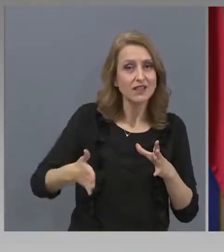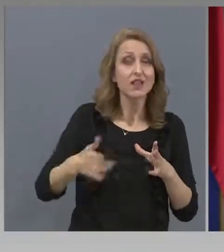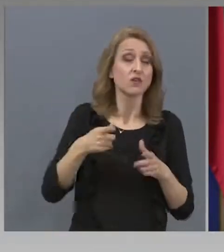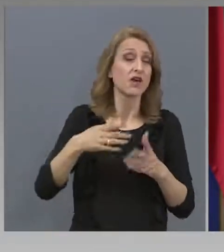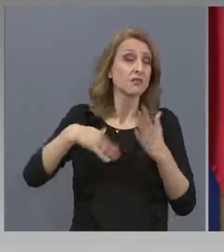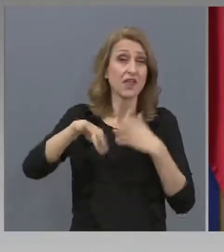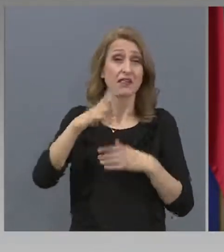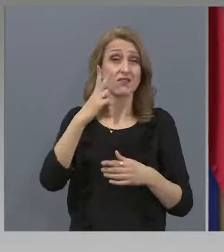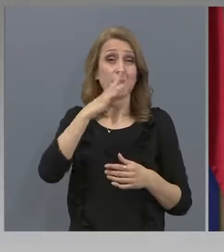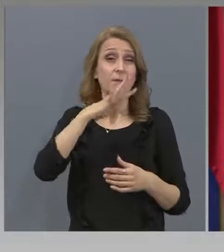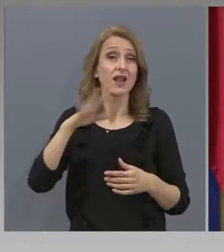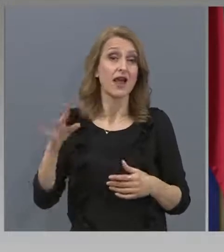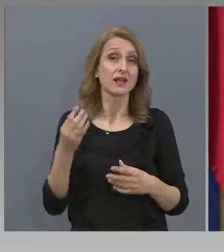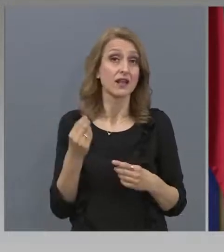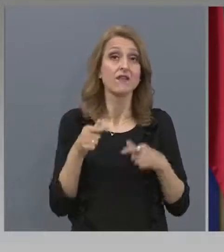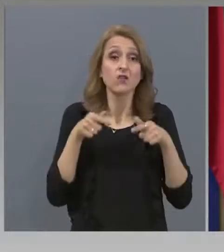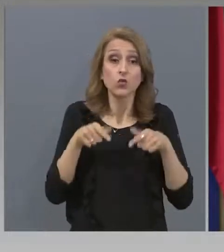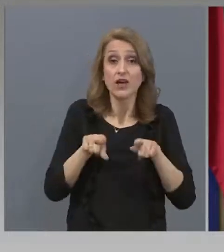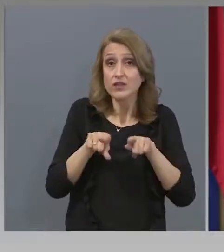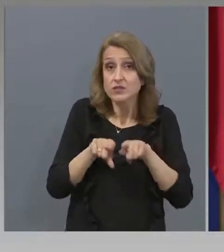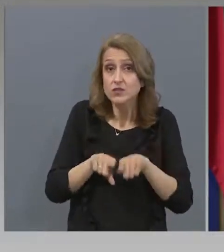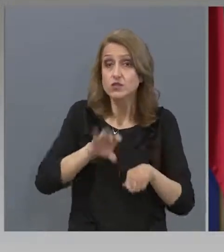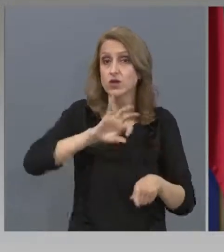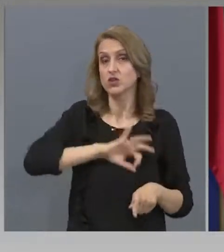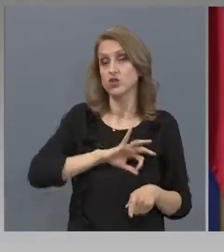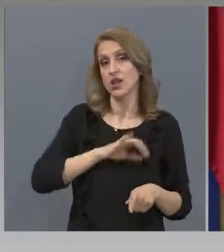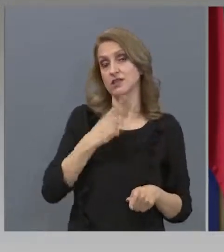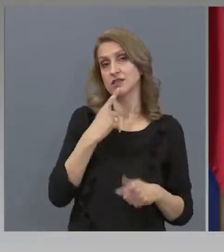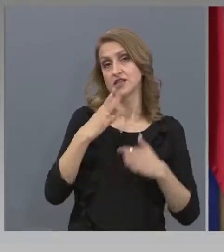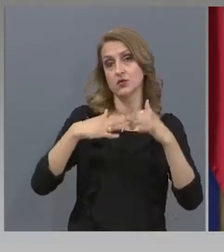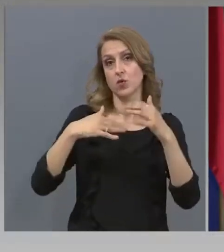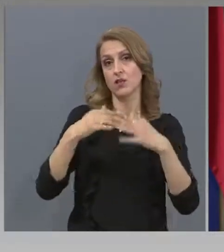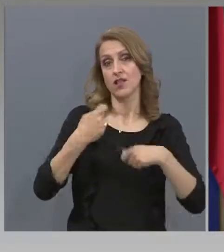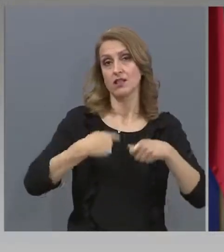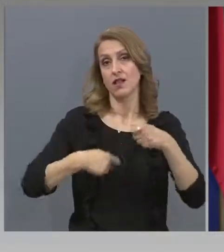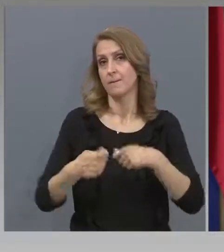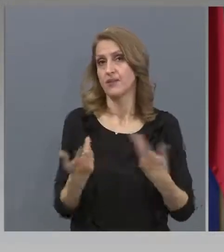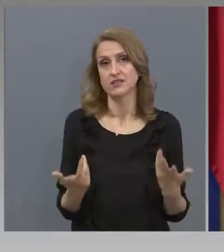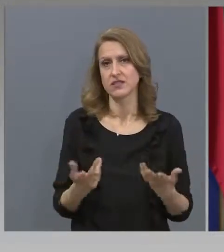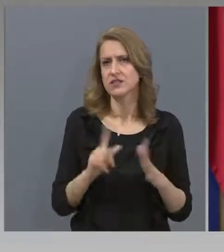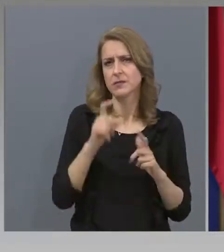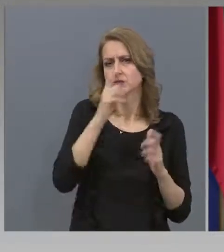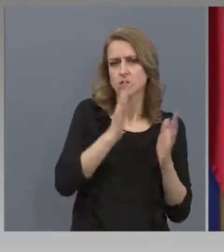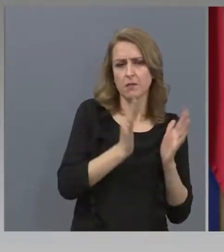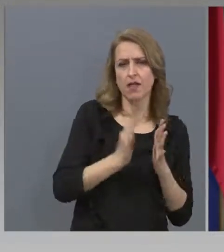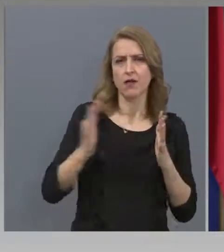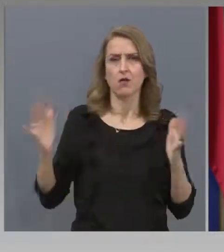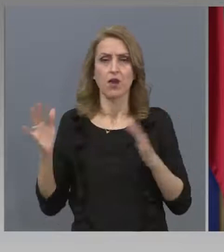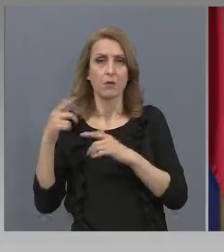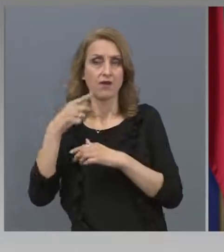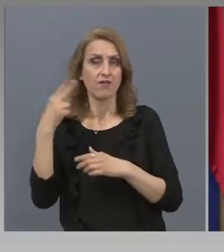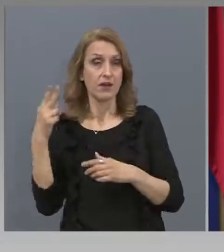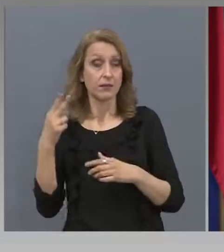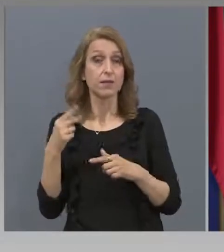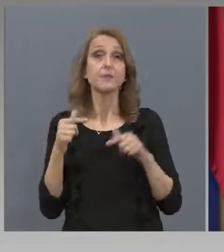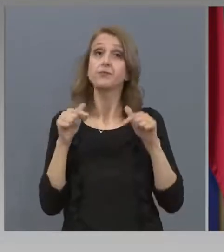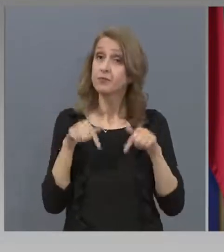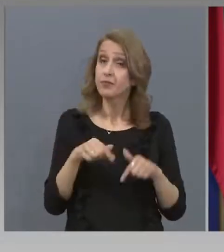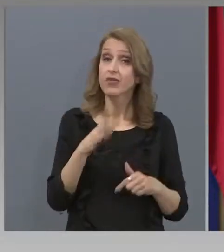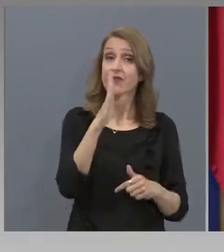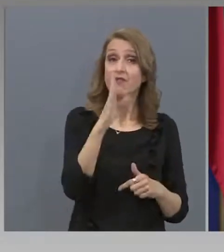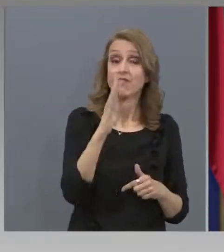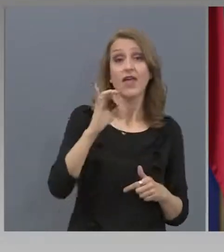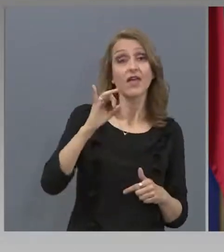българския строителен бизнес, за фирми от всякаква категория и всякакъв калибър. Тук добрата новина е, че ВИК дружествата